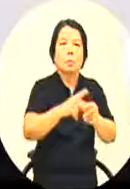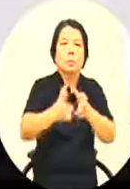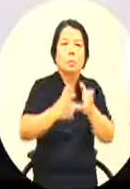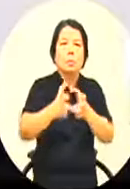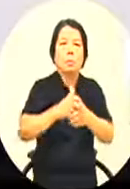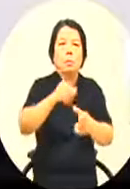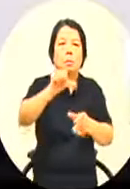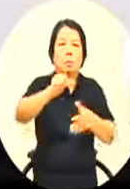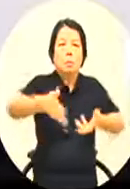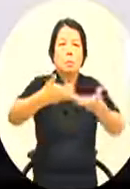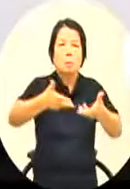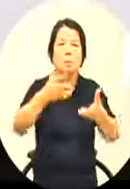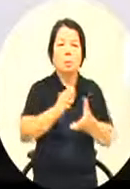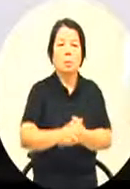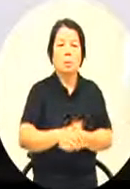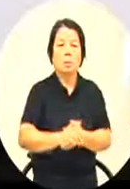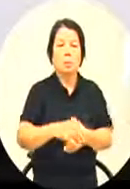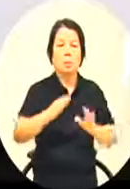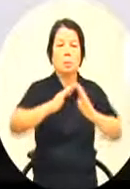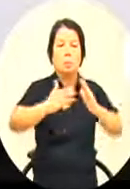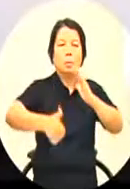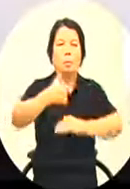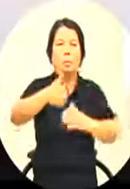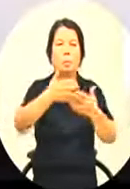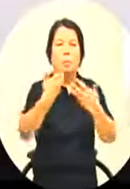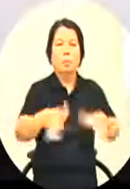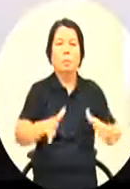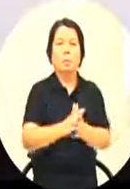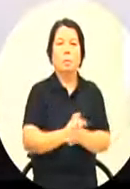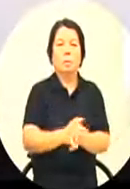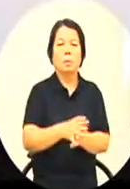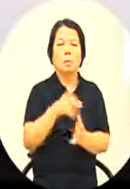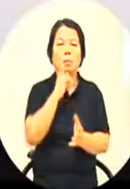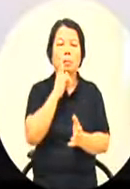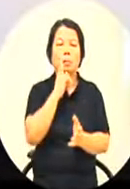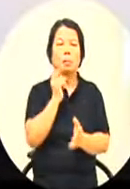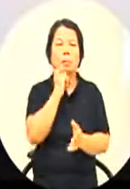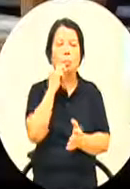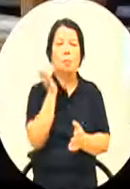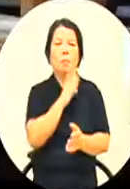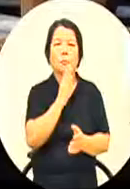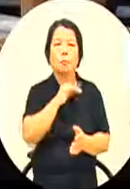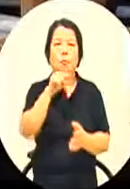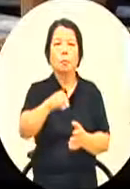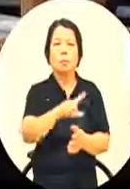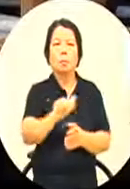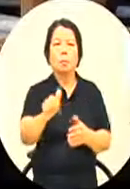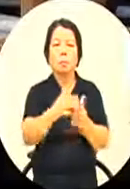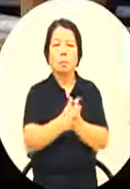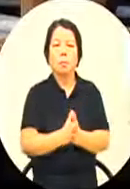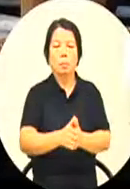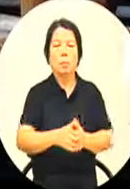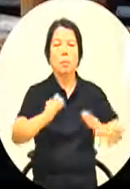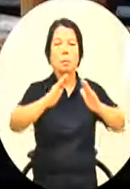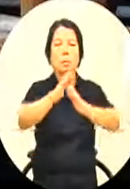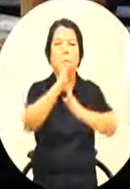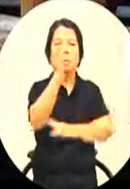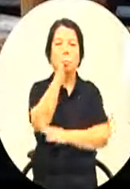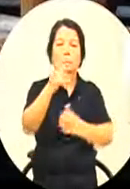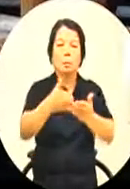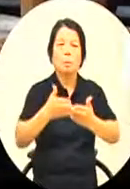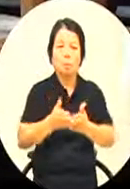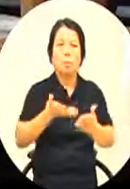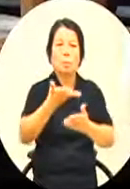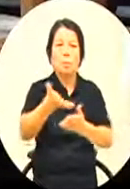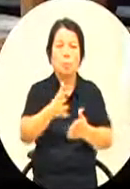市长市政报告也提了他有很多拍梯已经贴下来了他如果说市政府要他可以免费